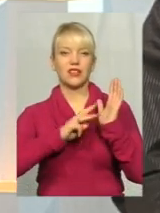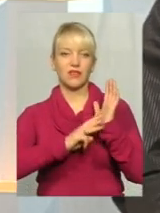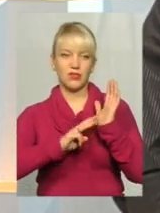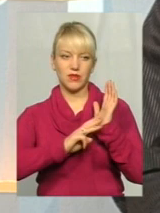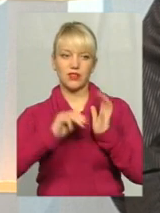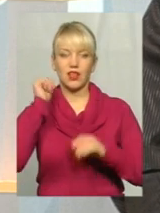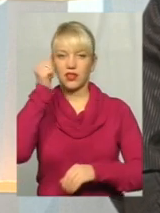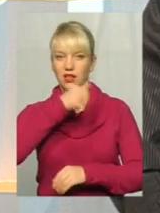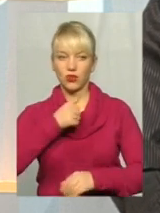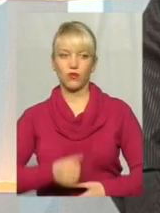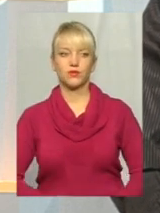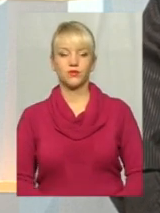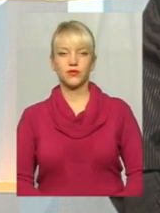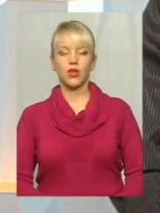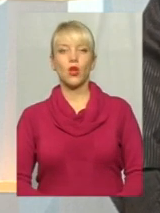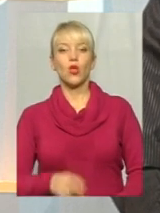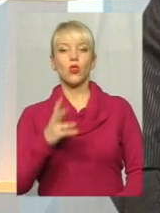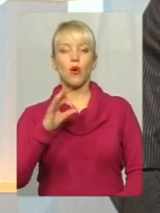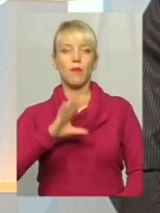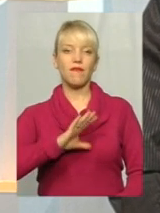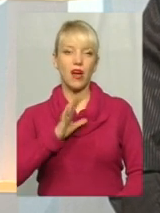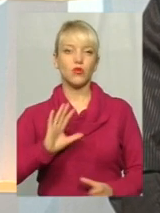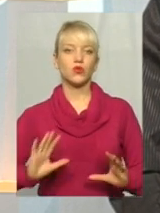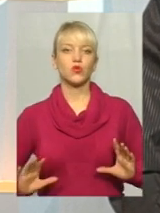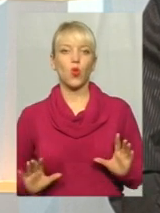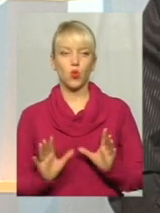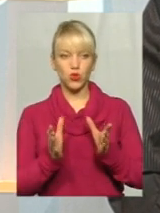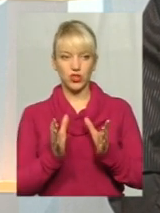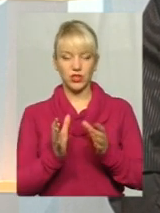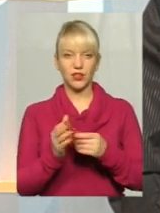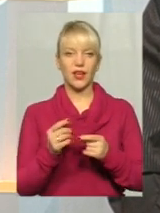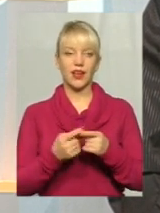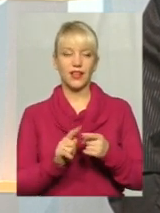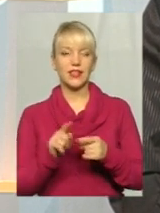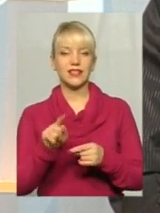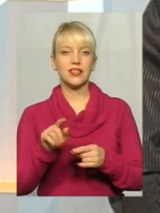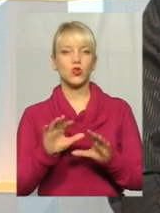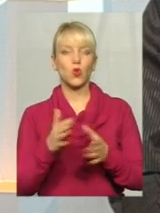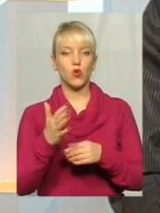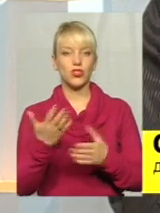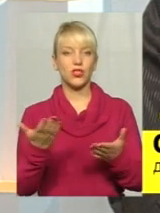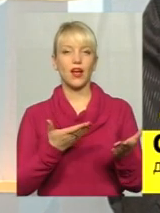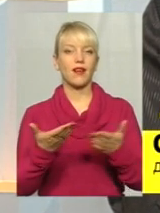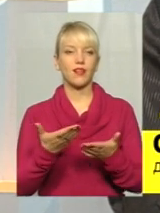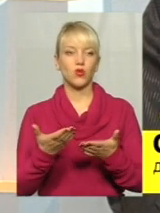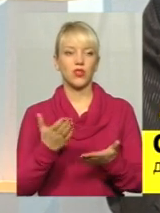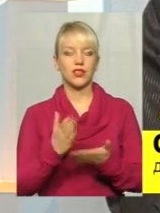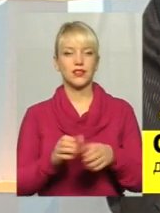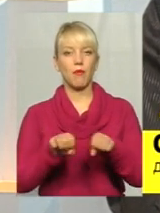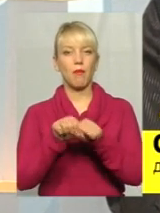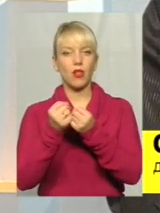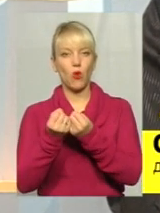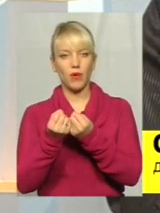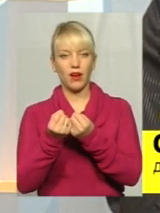годів. Але бывають случаи, але це ті случаи, які йдуть поломка